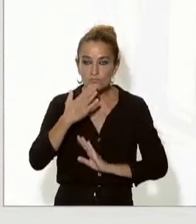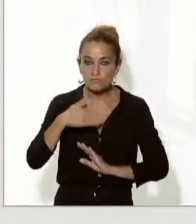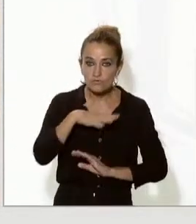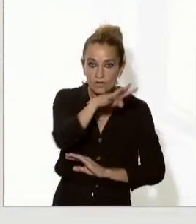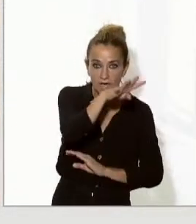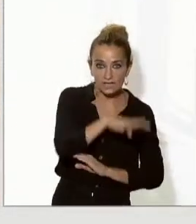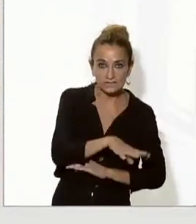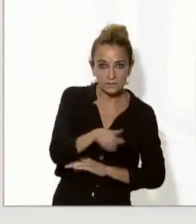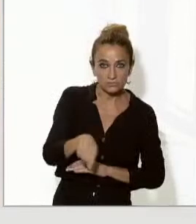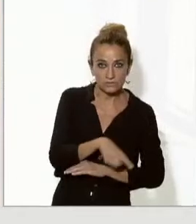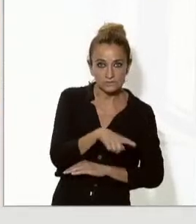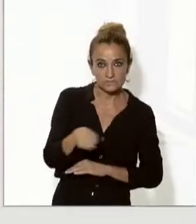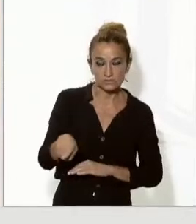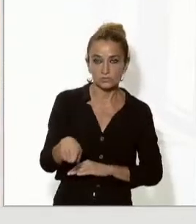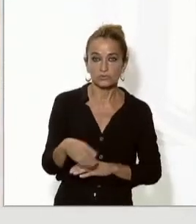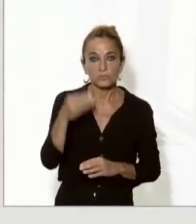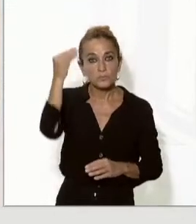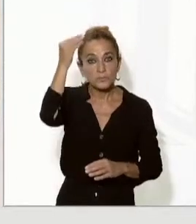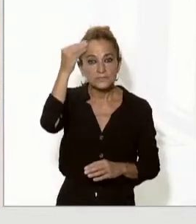Generalitat això